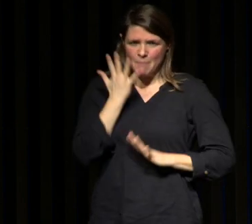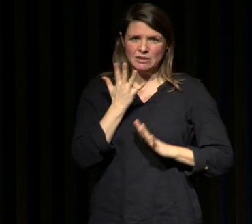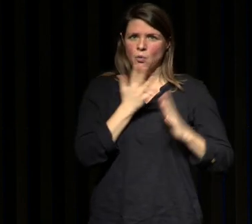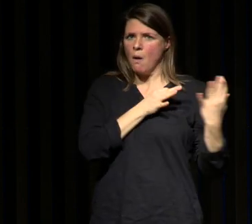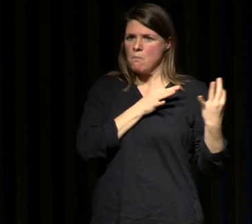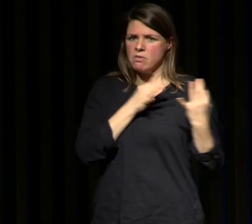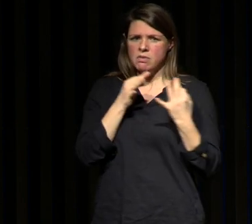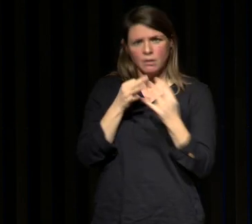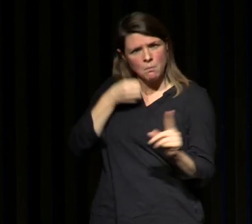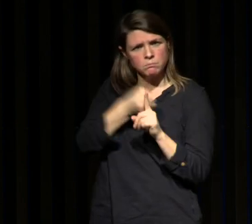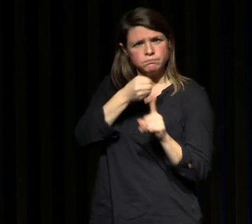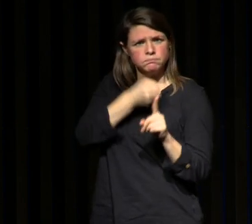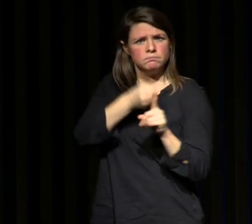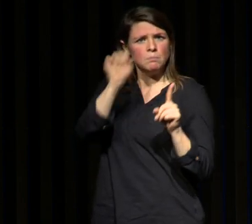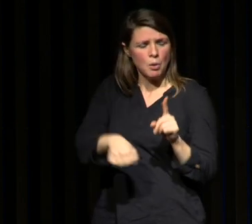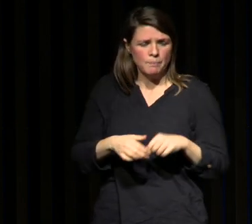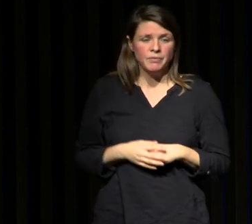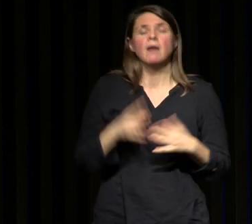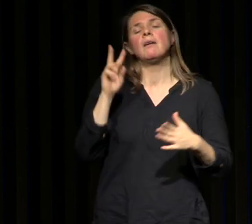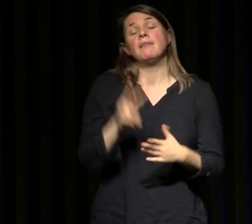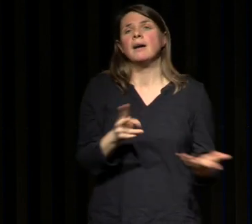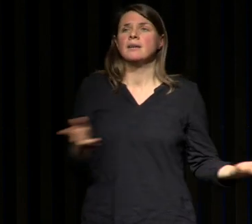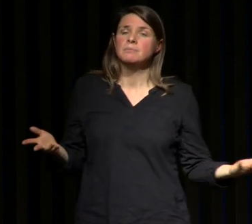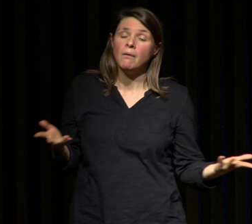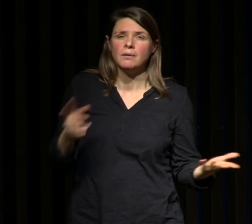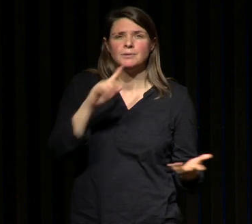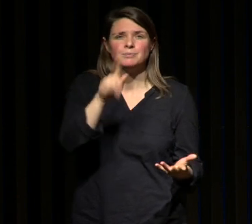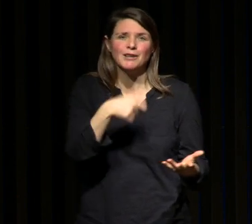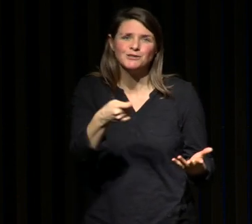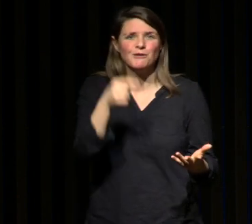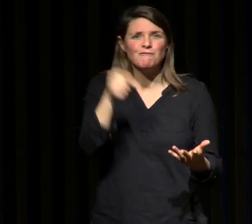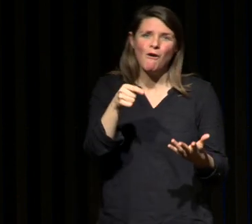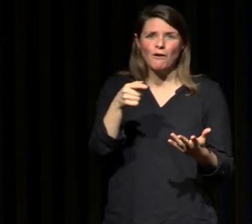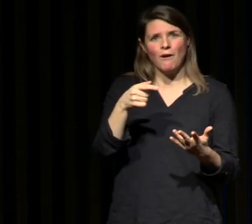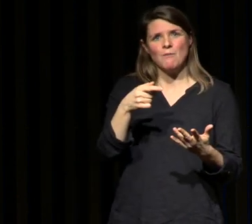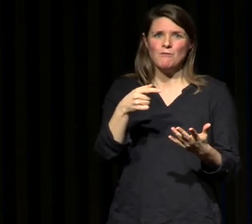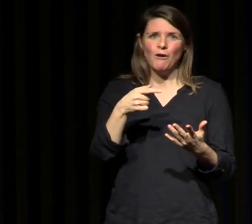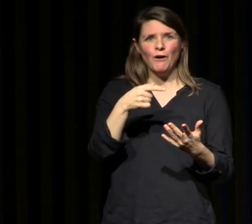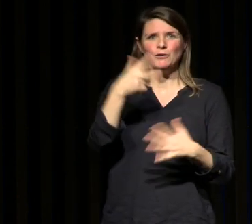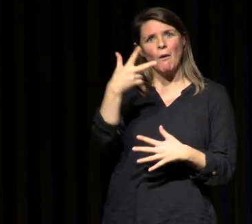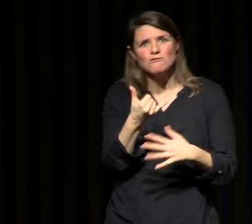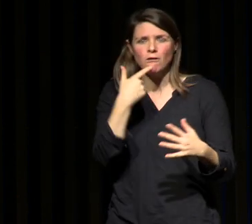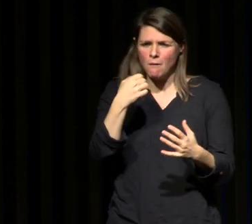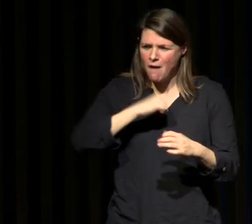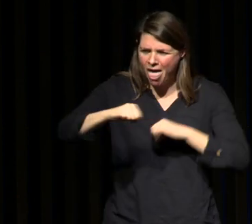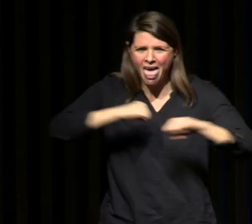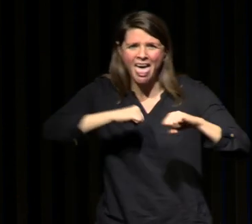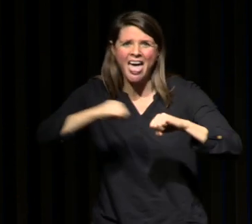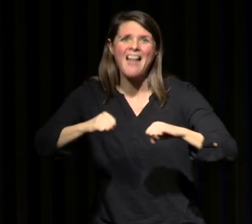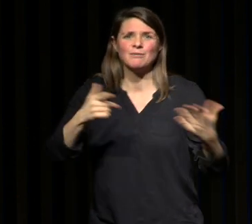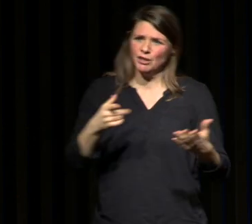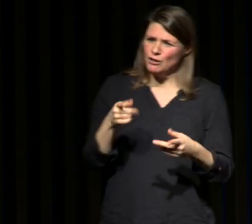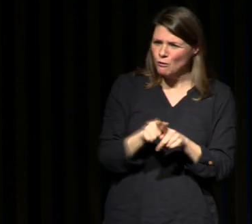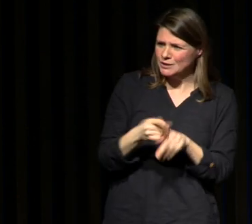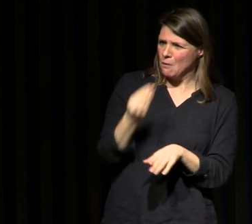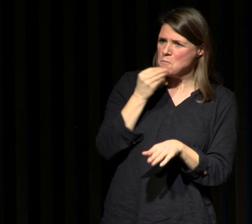alors nul n'est tenu à l'impossible le propos c'est pas de vous faire faire un marathon tous les 3 jours de vous faire manger